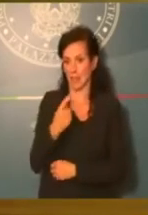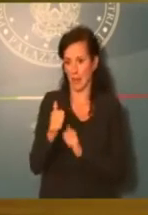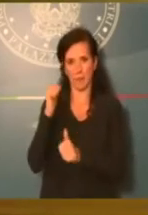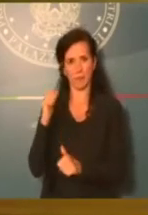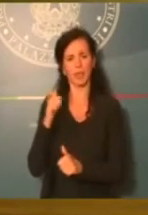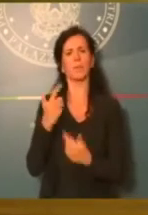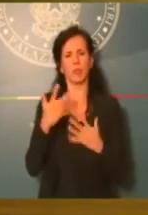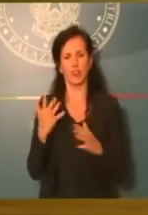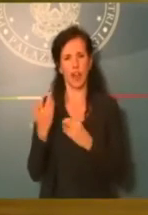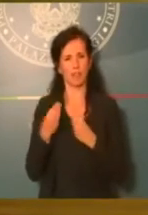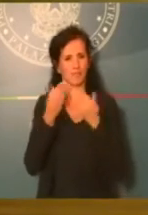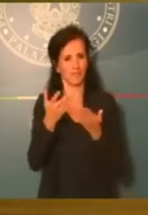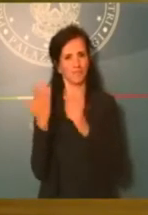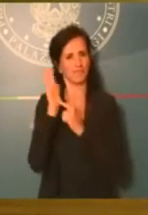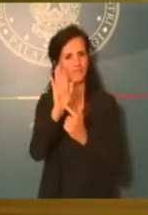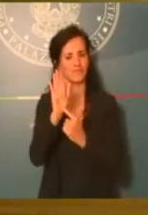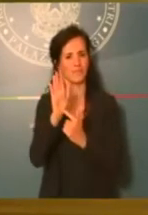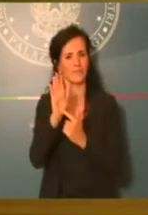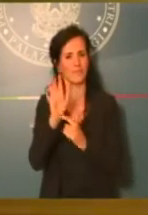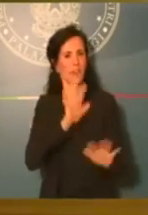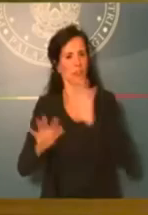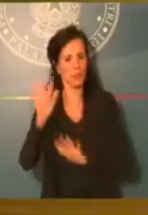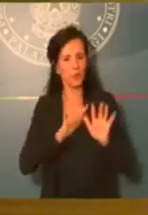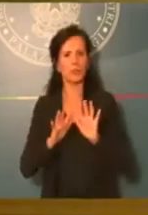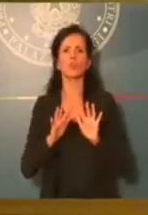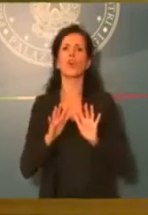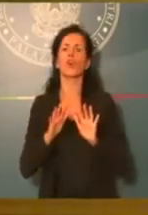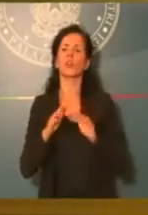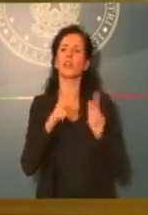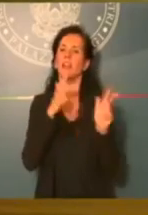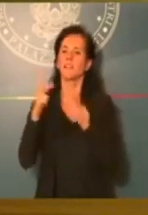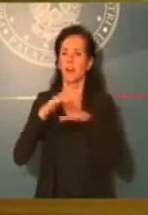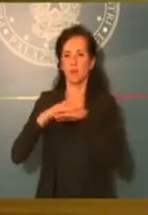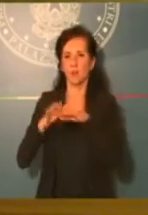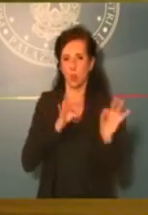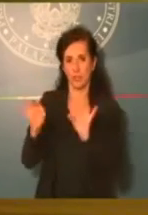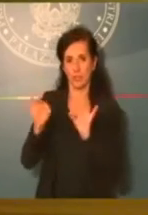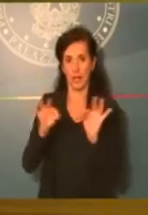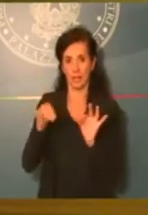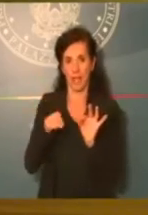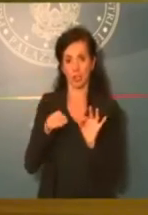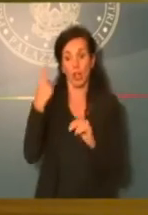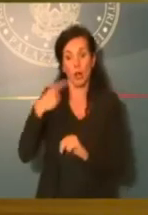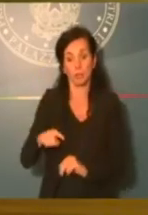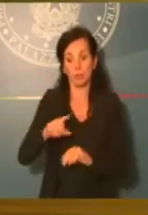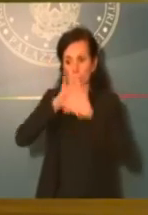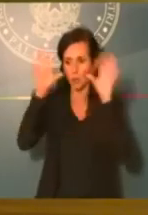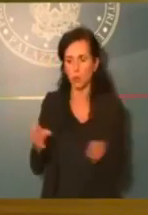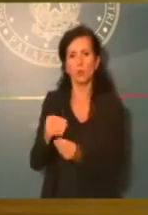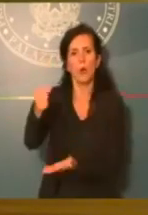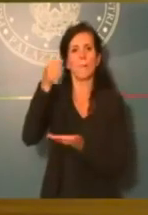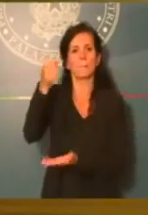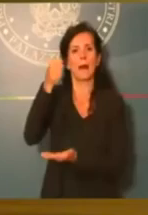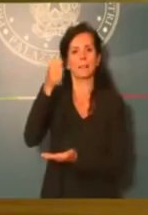infrastrutture strategiche, questo è un patrimonio all'interno di opere, all